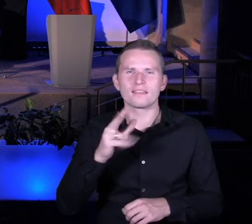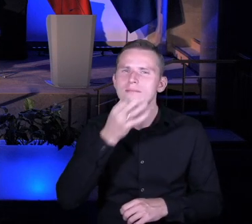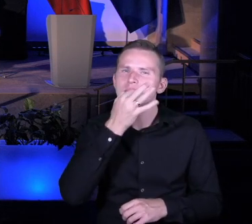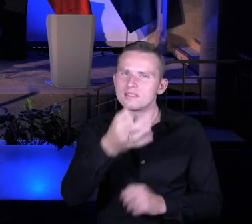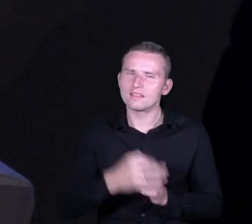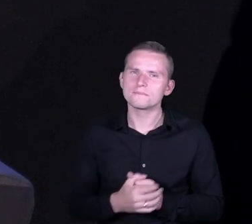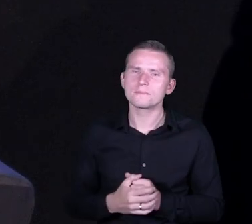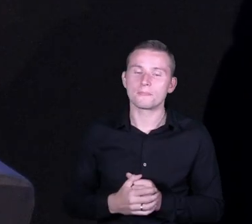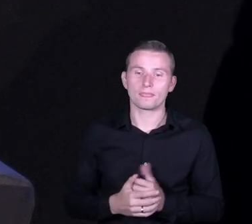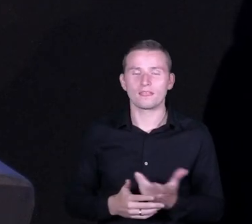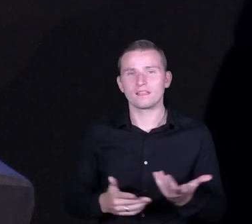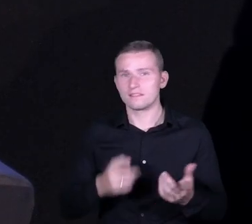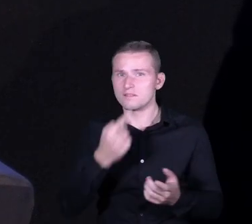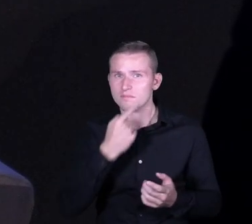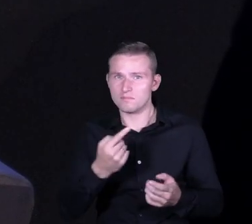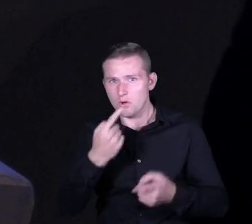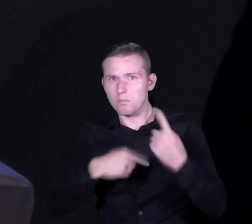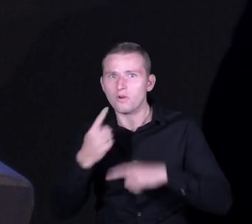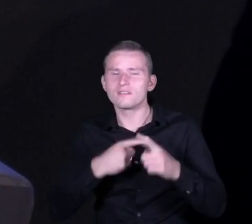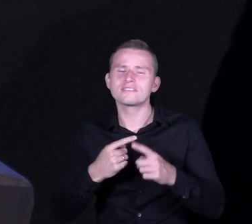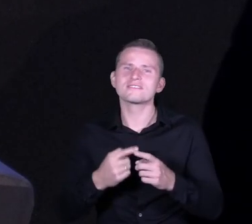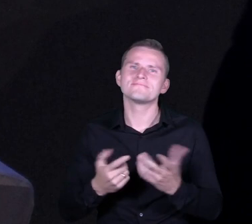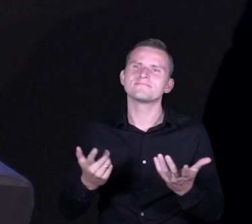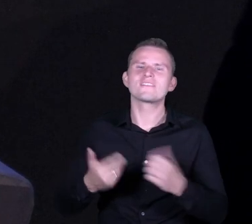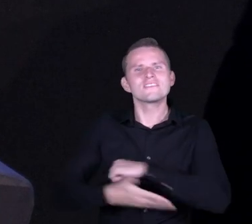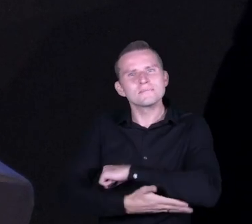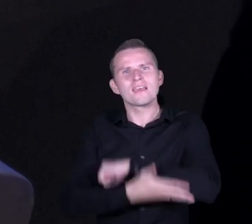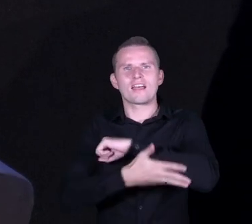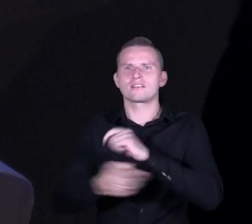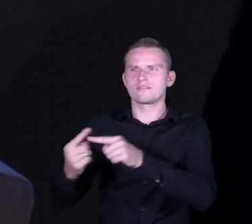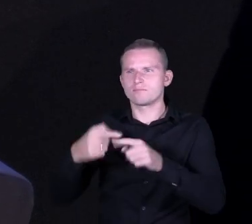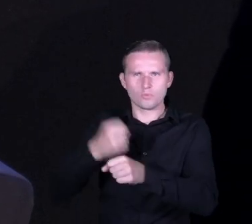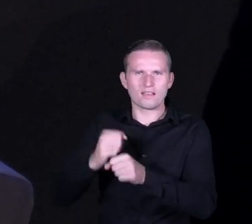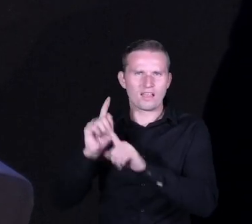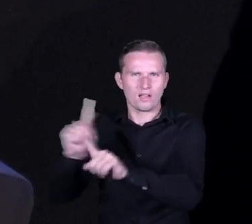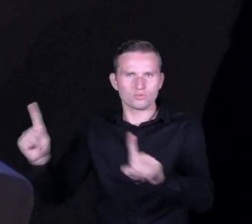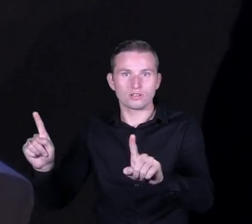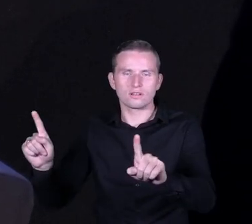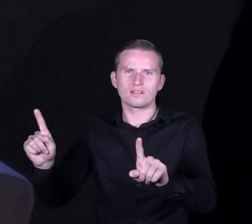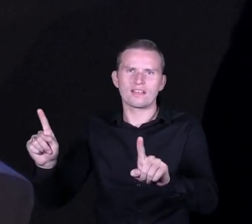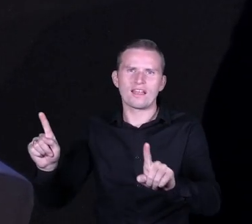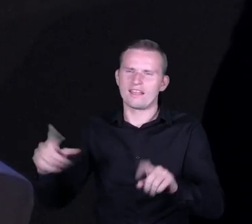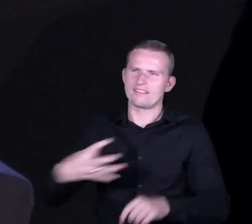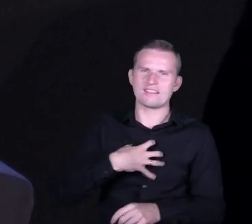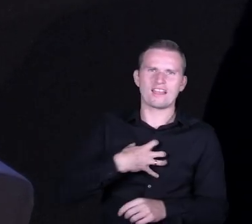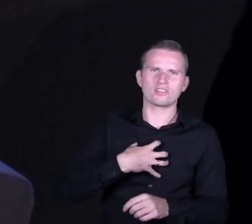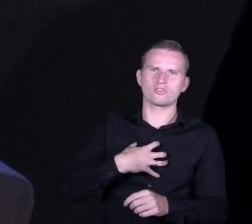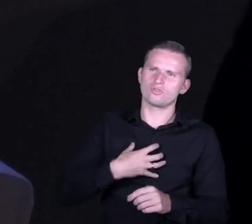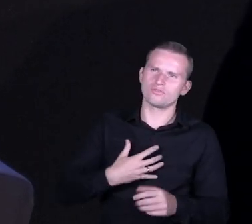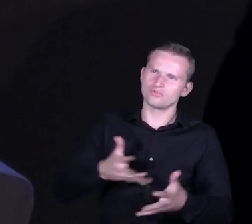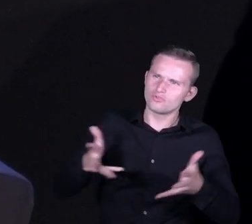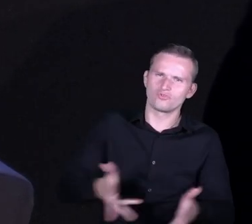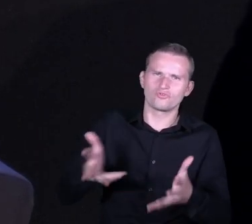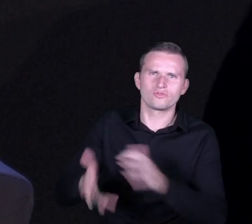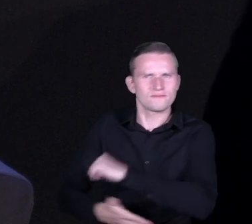żebyś może powiedział właśnie o tych praktycznych też aspektach wspierania współpracy nauczycieli, bo to jest dosyć duży kawałek u ciebie w szkole i rzeczywiście nauczyciele